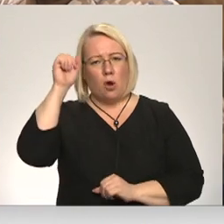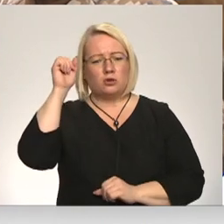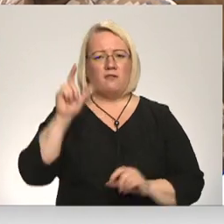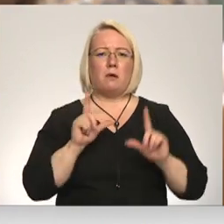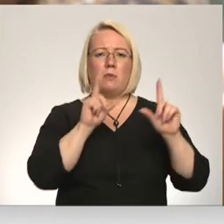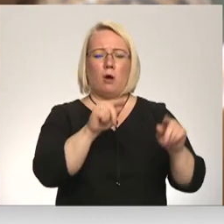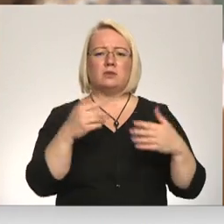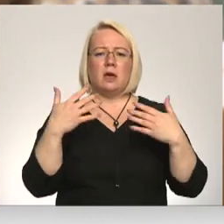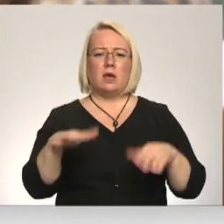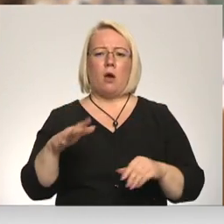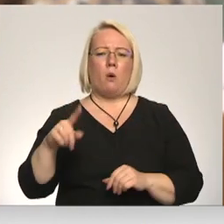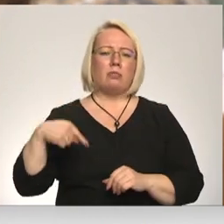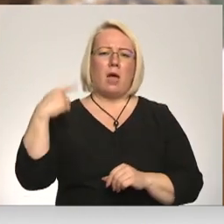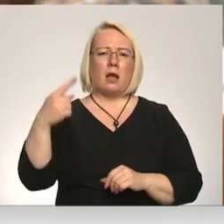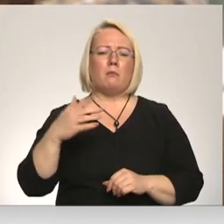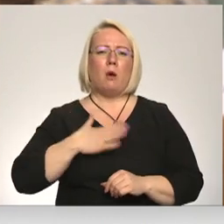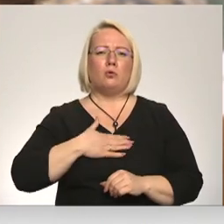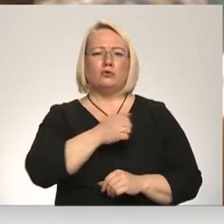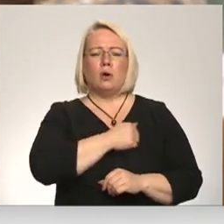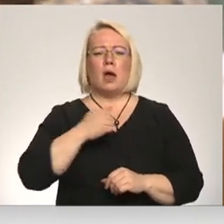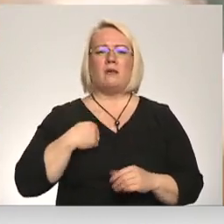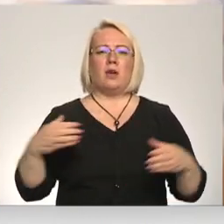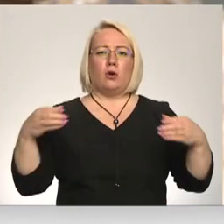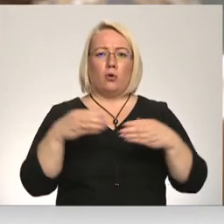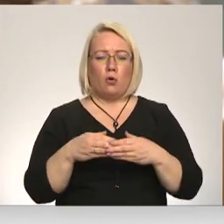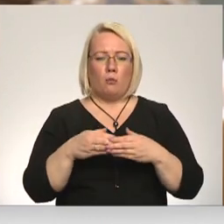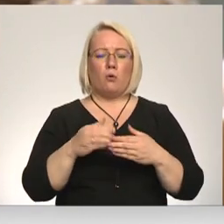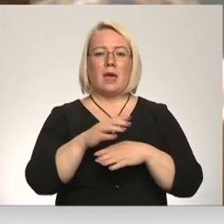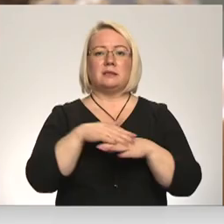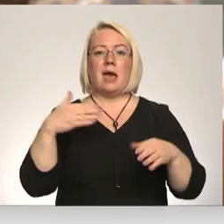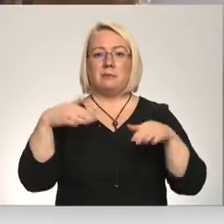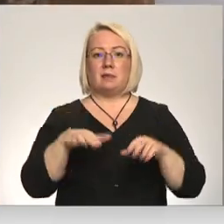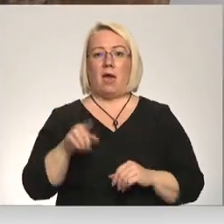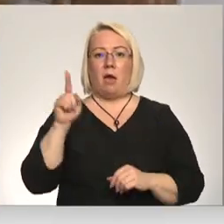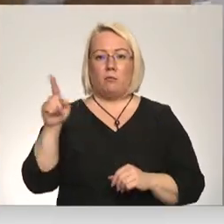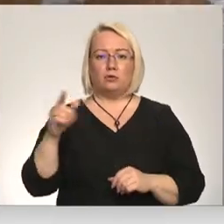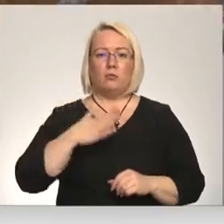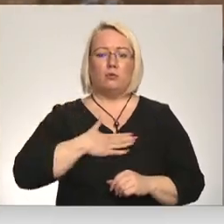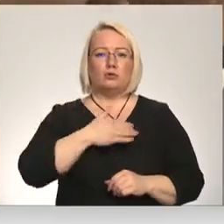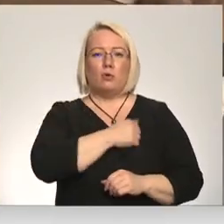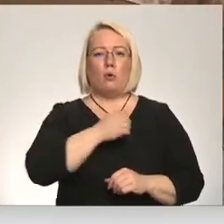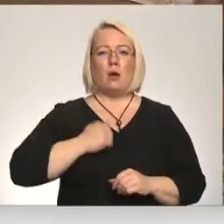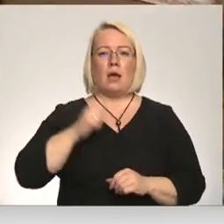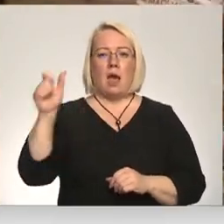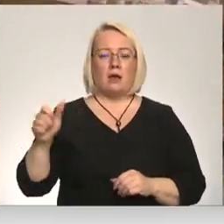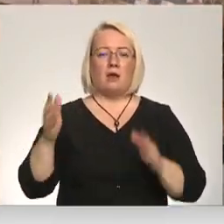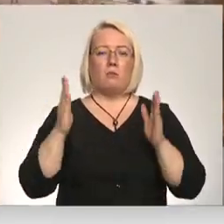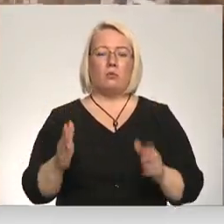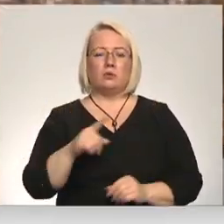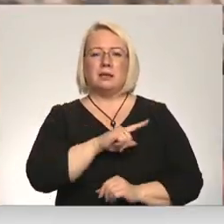devusies jau nākamā mūsu karavīru grupu un saskņā ar saimas lēmumu mūsu karavīru Kosovā dienēs līdz